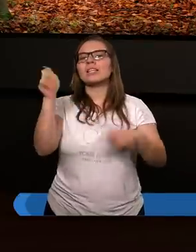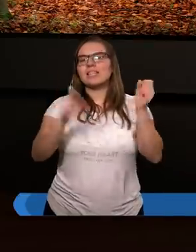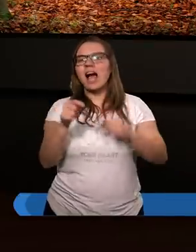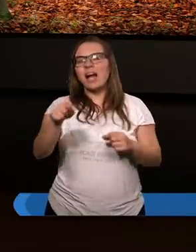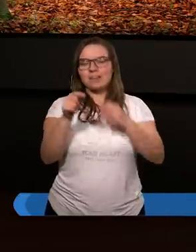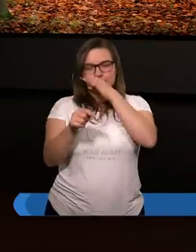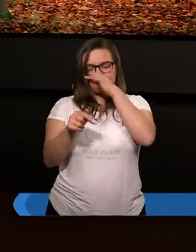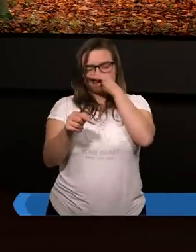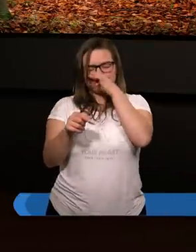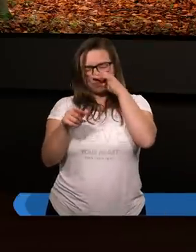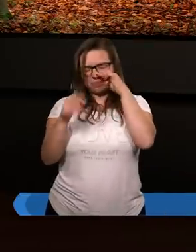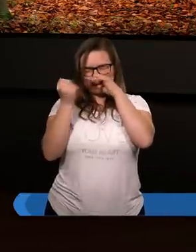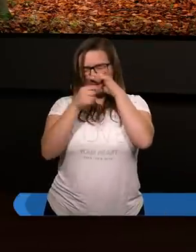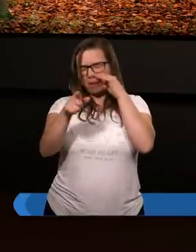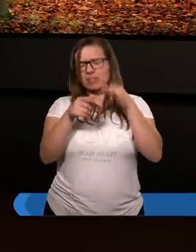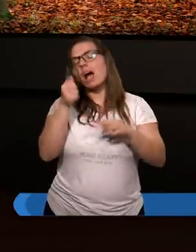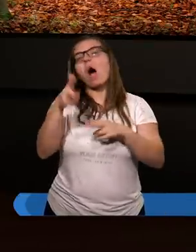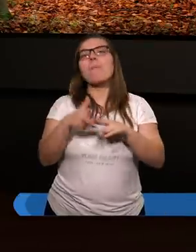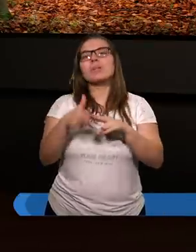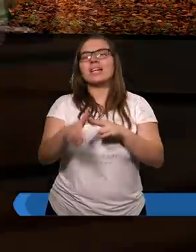potrzebę obrzezania.